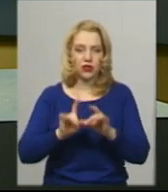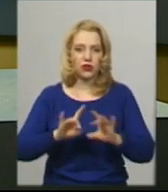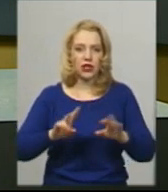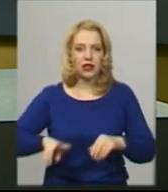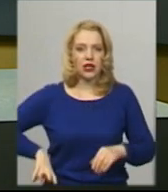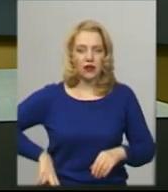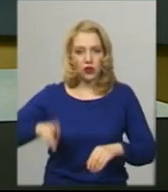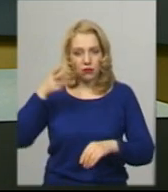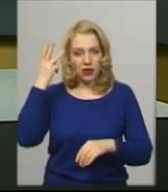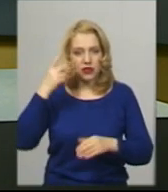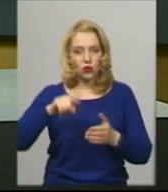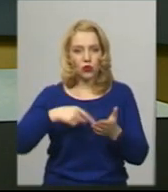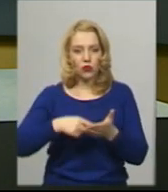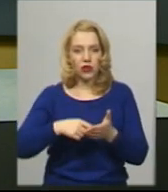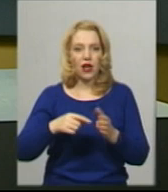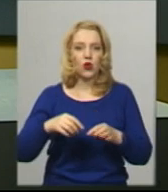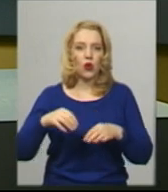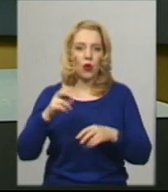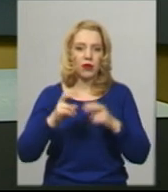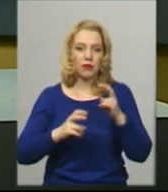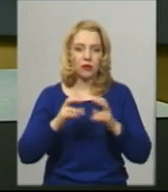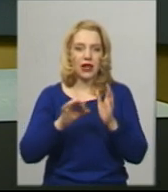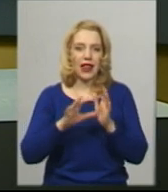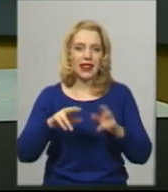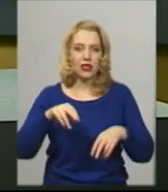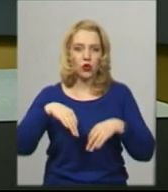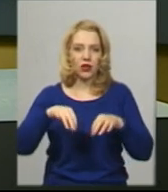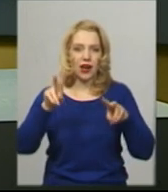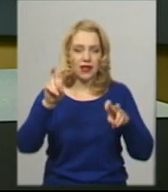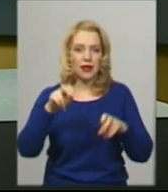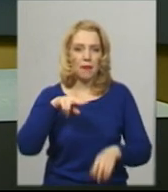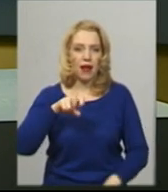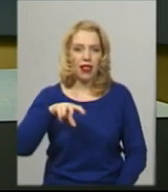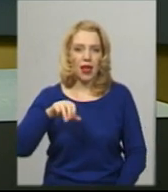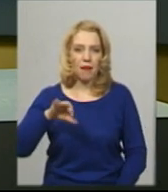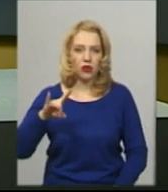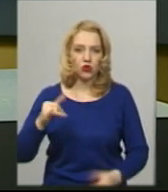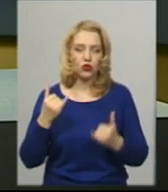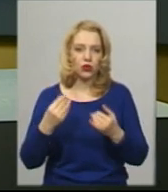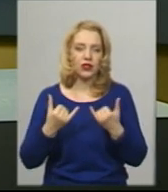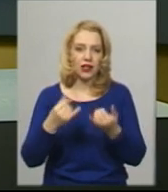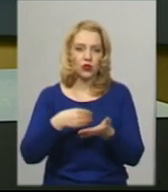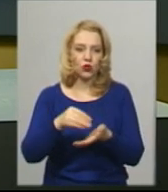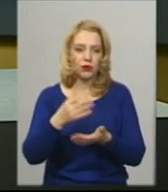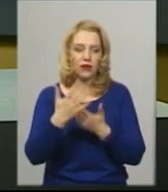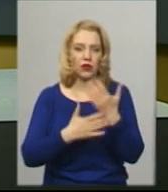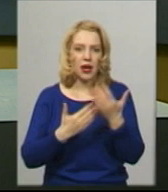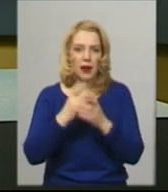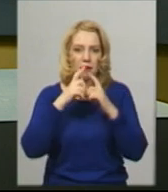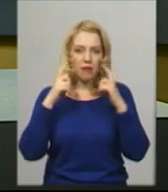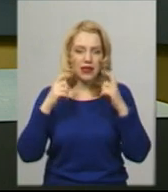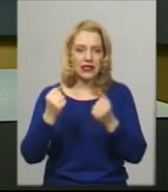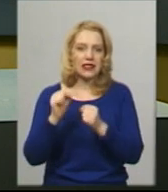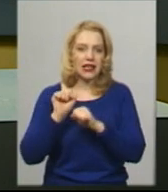комунального підприємства «Електротранс» Віктор Паламарчук. За його словами, сьогодні для закупівлі масок, рукавичок, закисних костюмів та